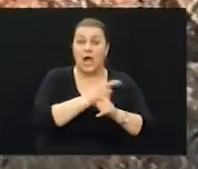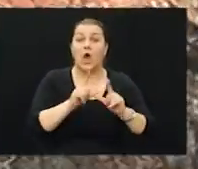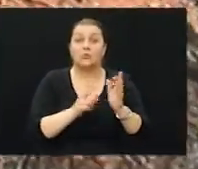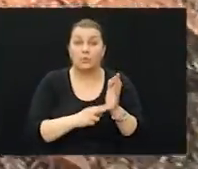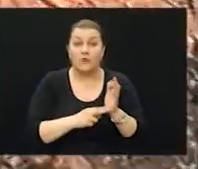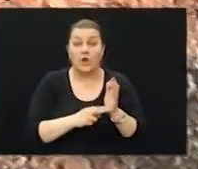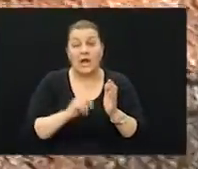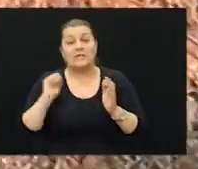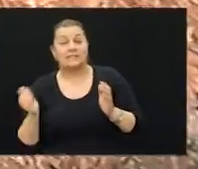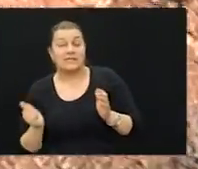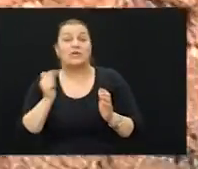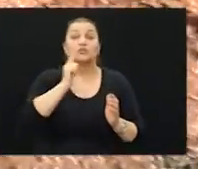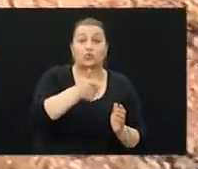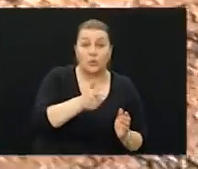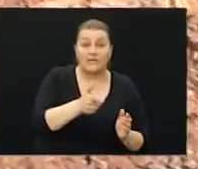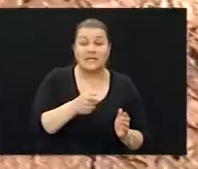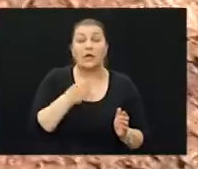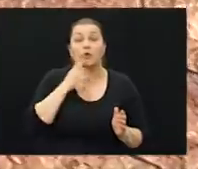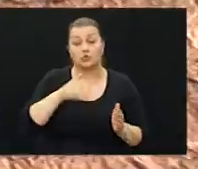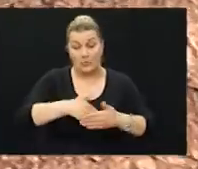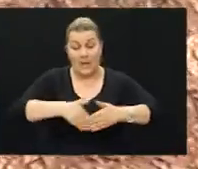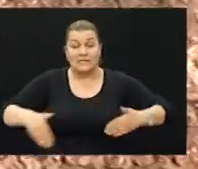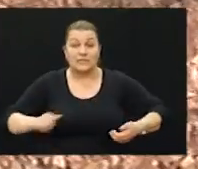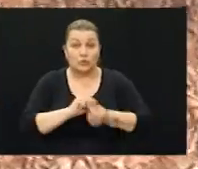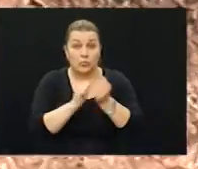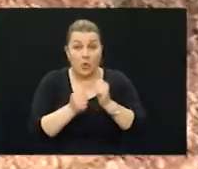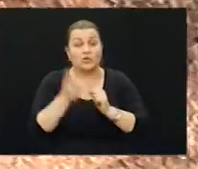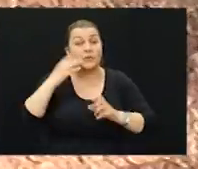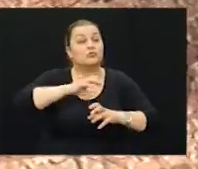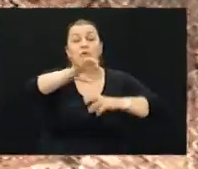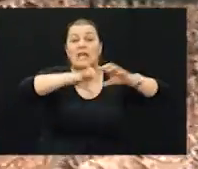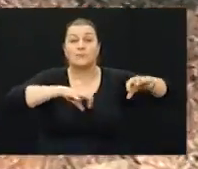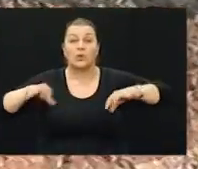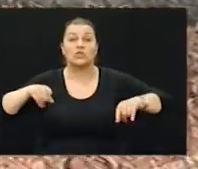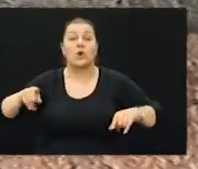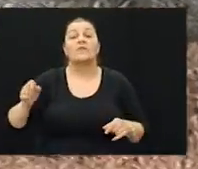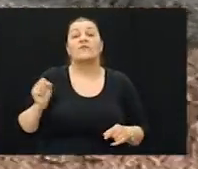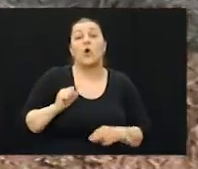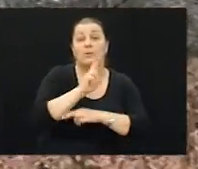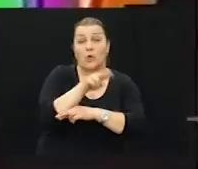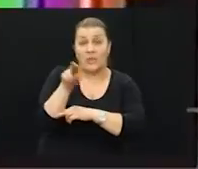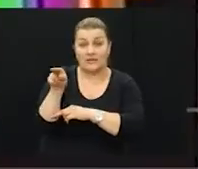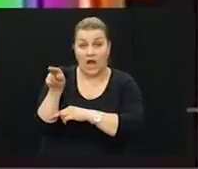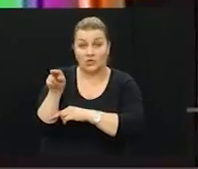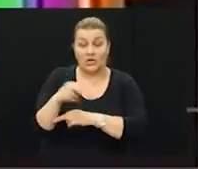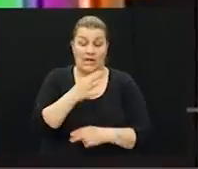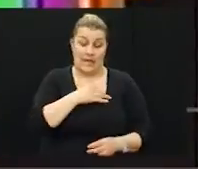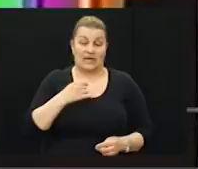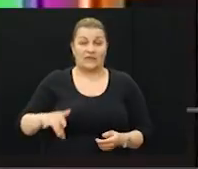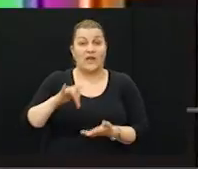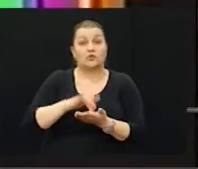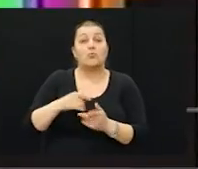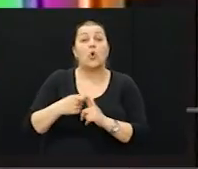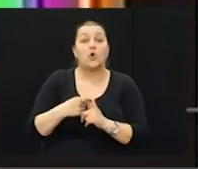Hrvatsku. Na jednoj i drugoj strani koje su tada imale crtu bojišnice su bili raspoređeni vojni promatrači. Na strani Hrvatskoj,